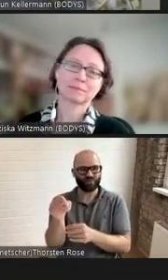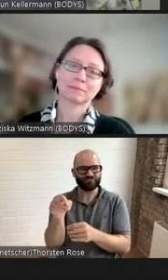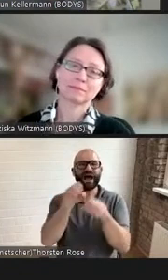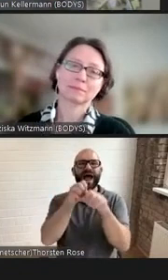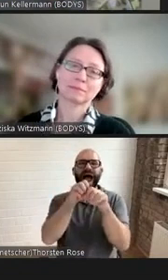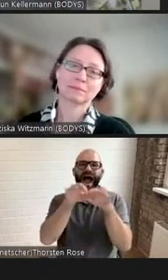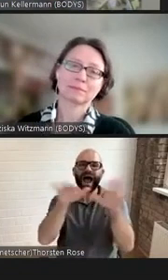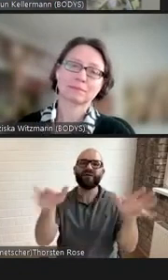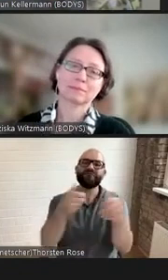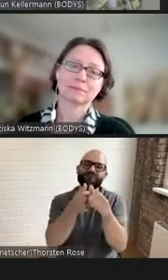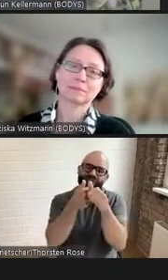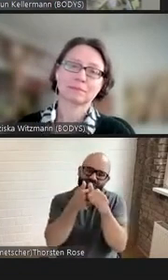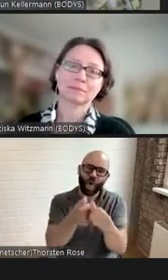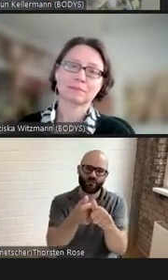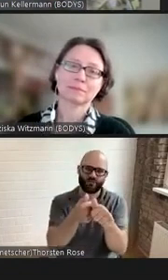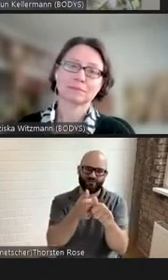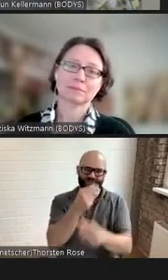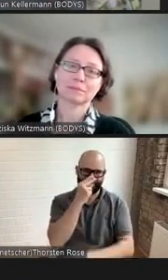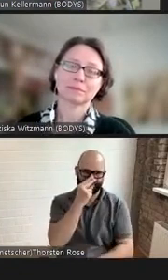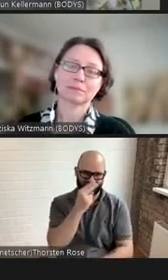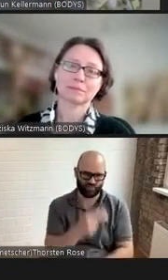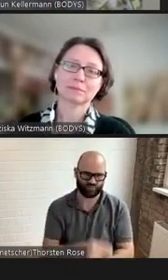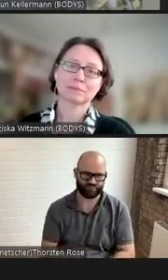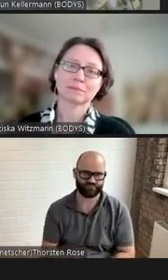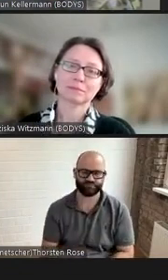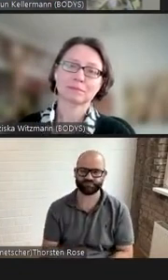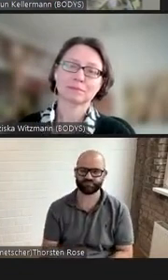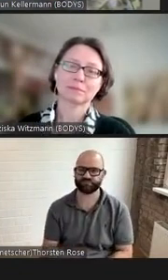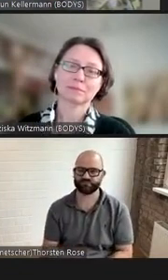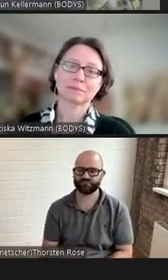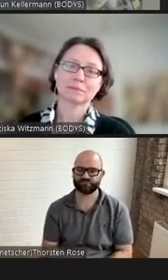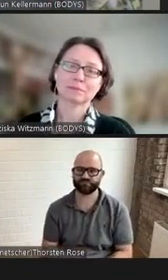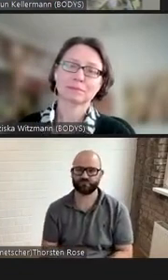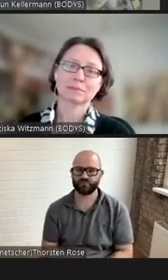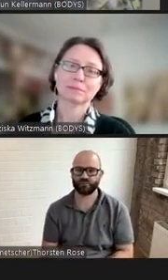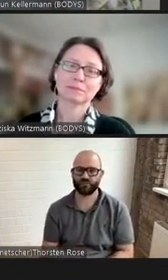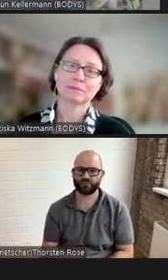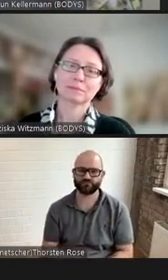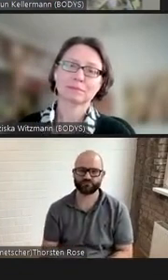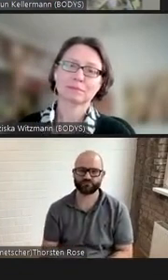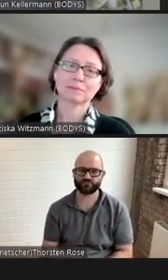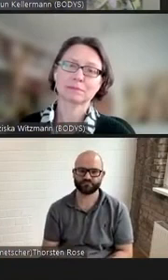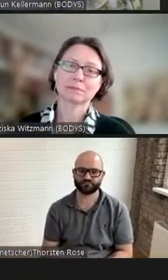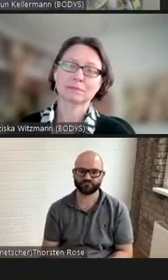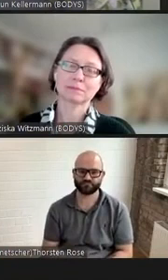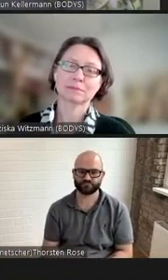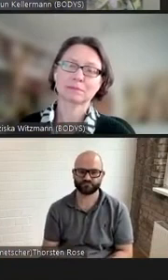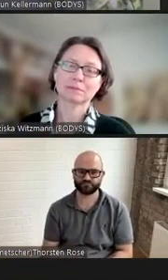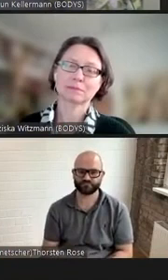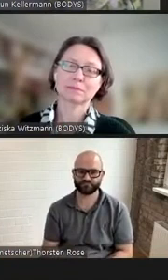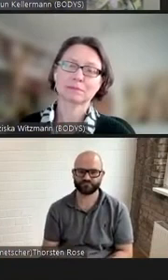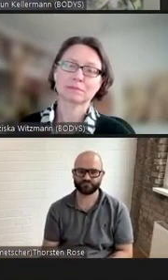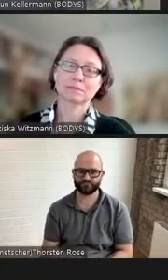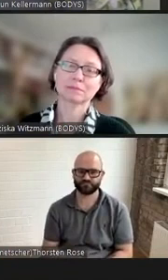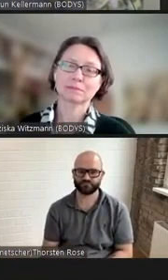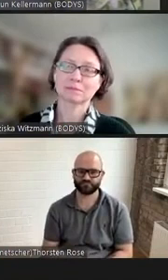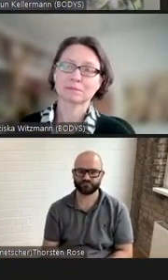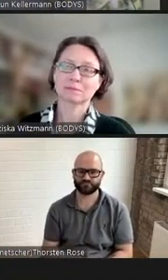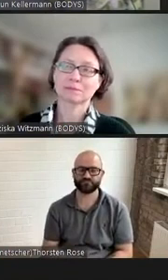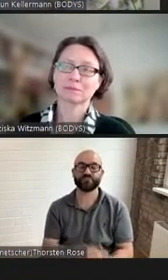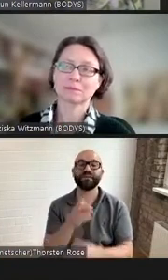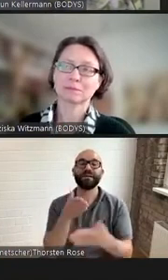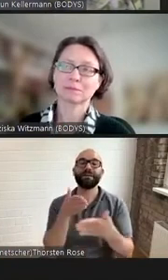wird Behinderung erweist sich dabei als ein komplexer